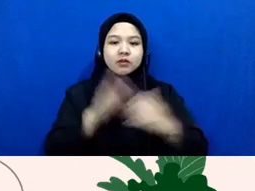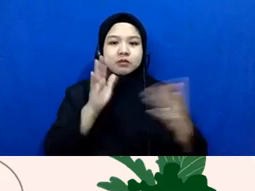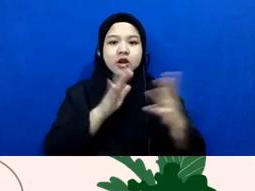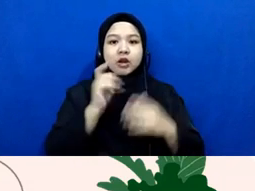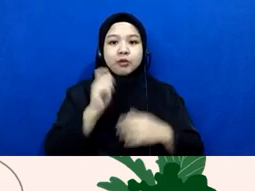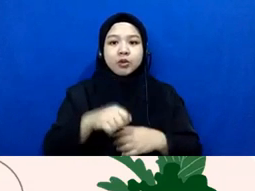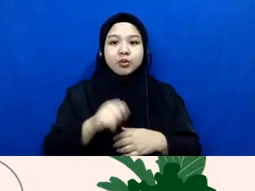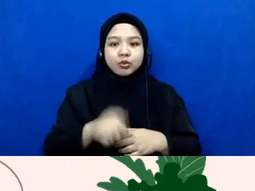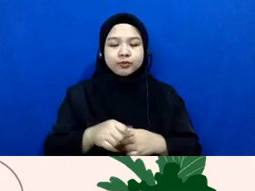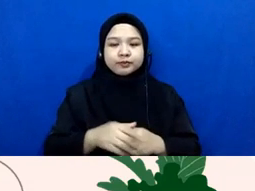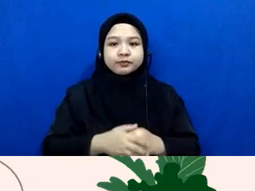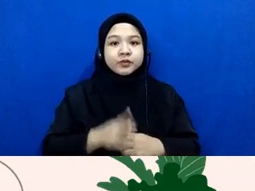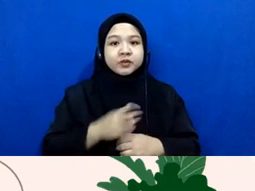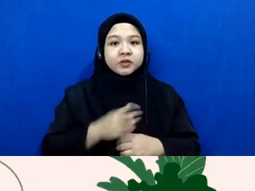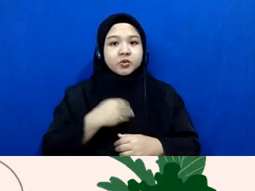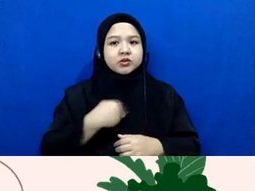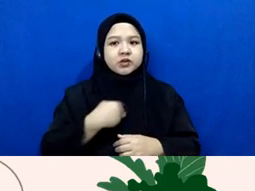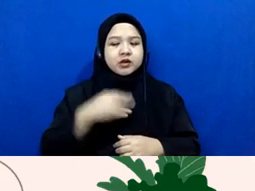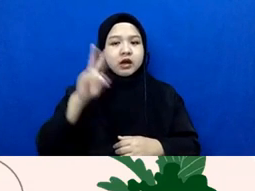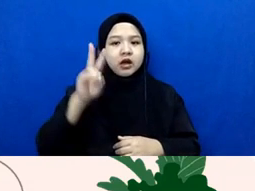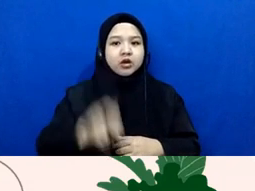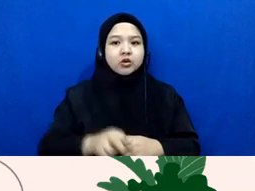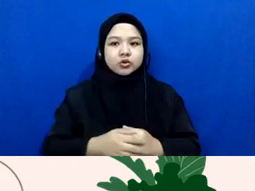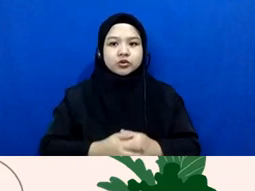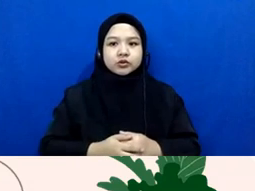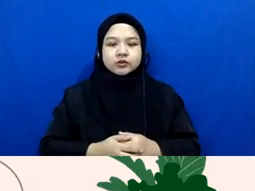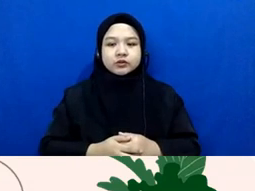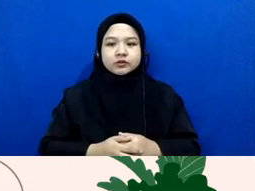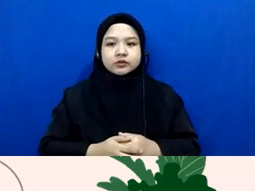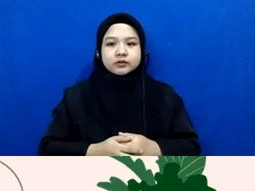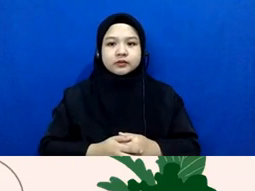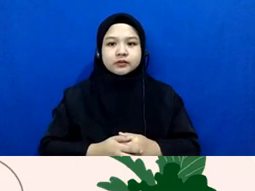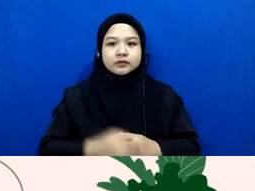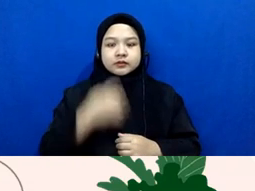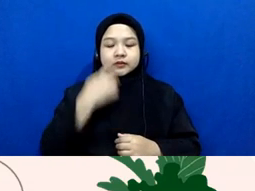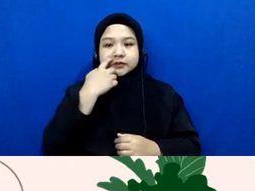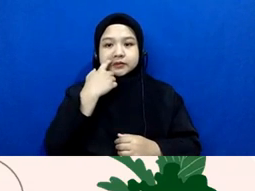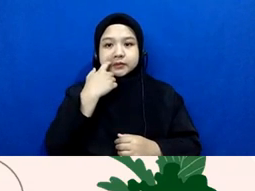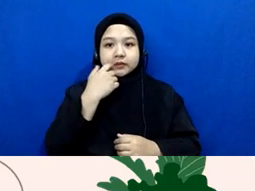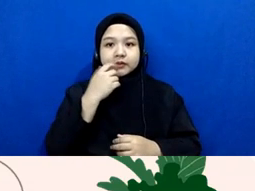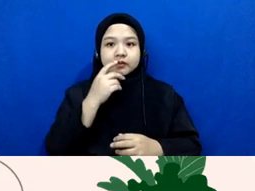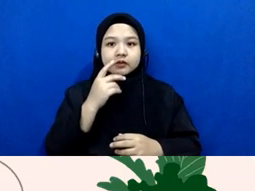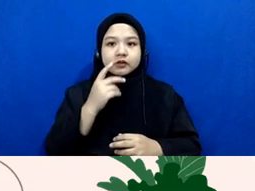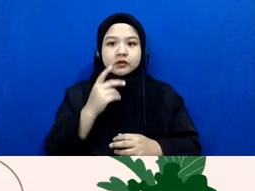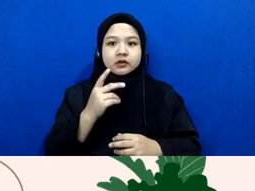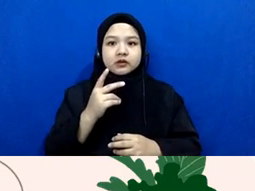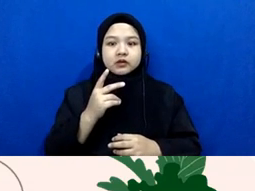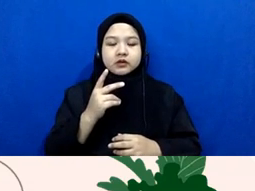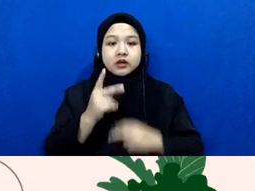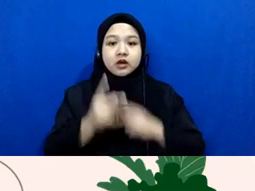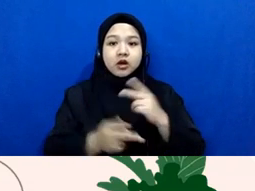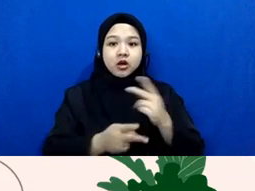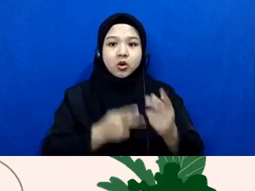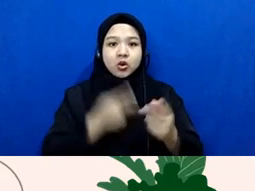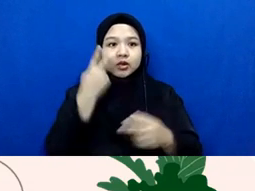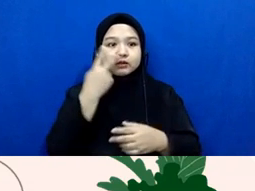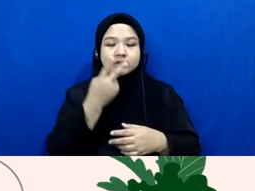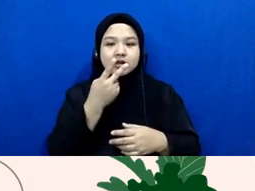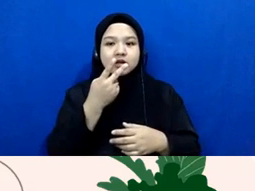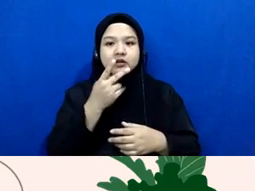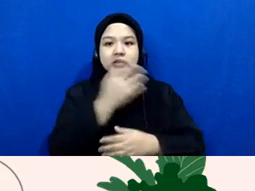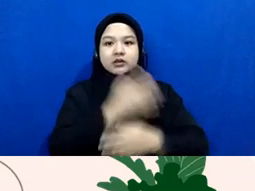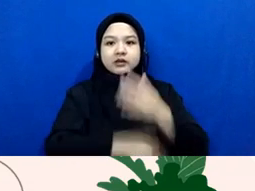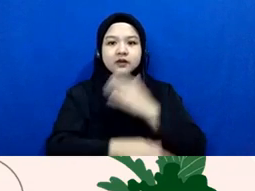justru menurut saya harus ya jadi kalau teman-teman menemui teman-teman difabel yang ternyata